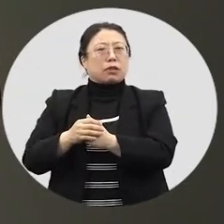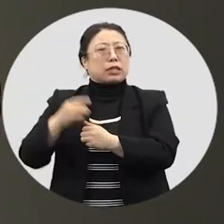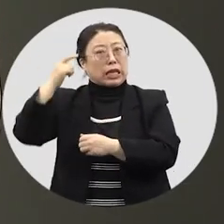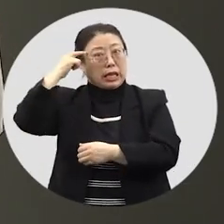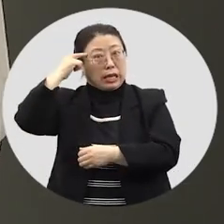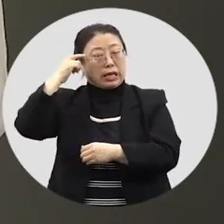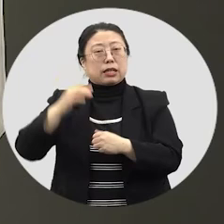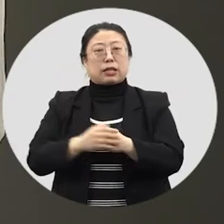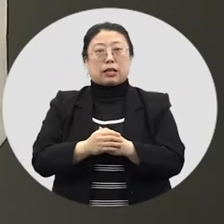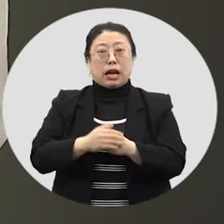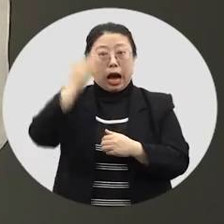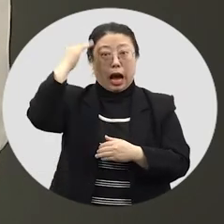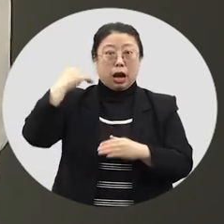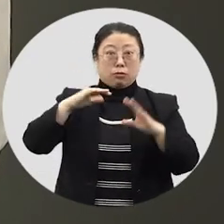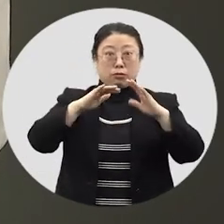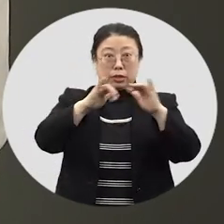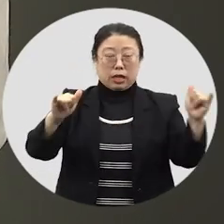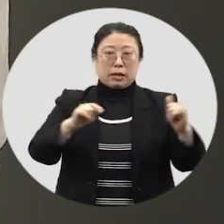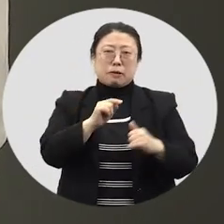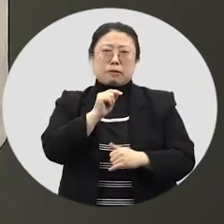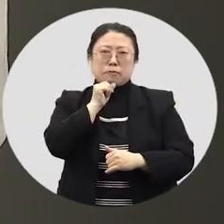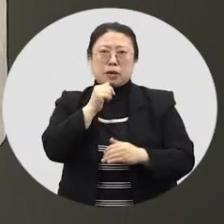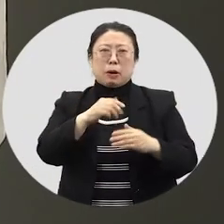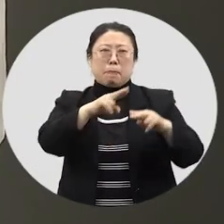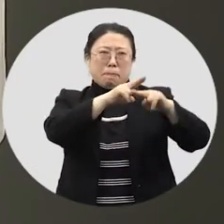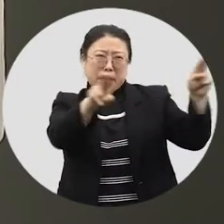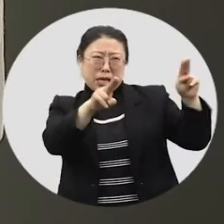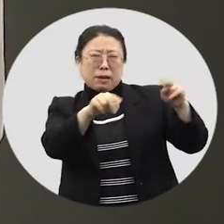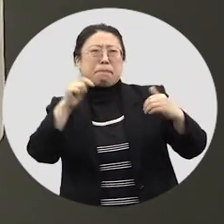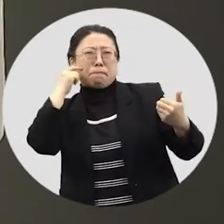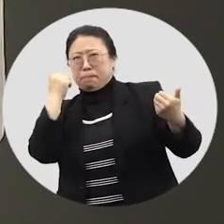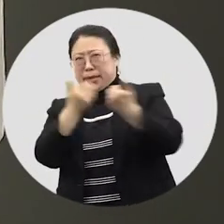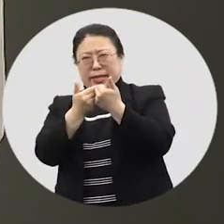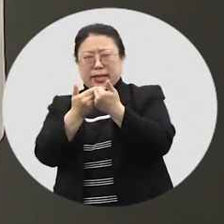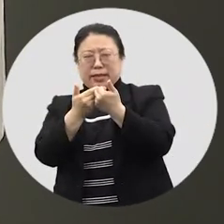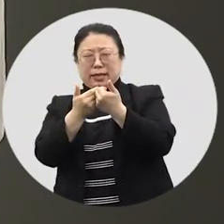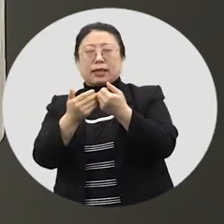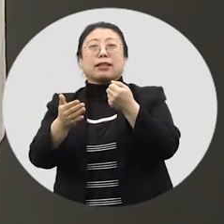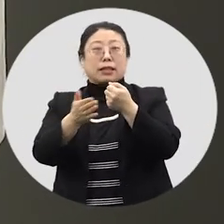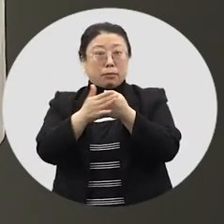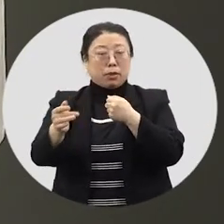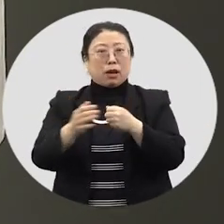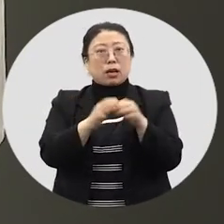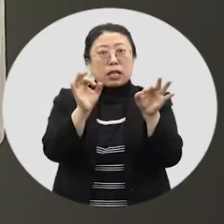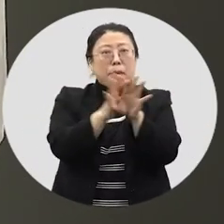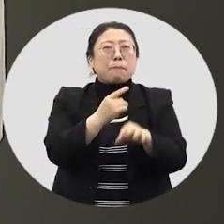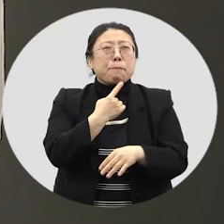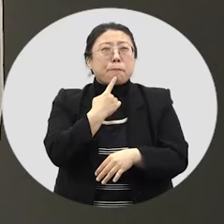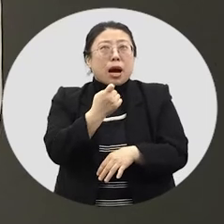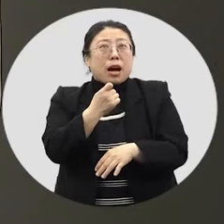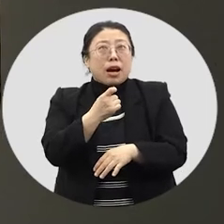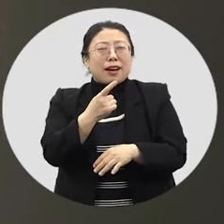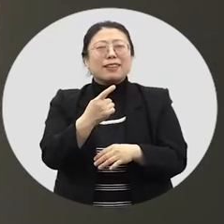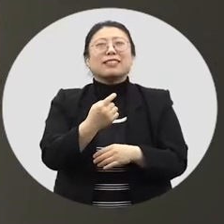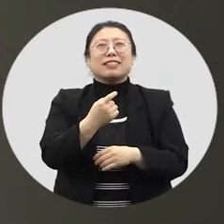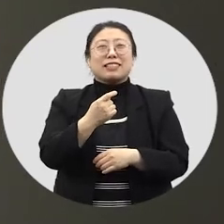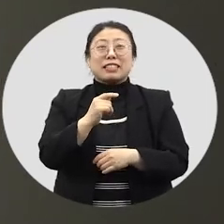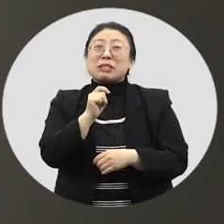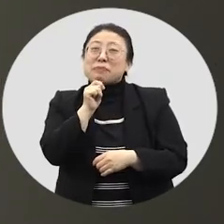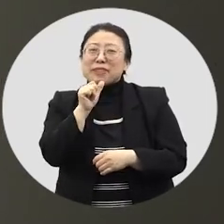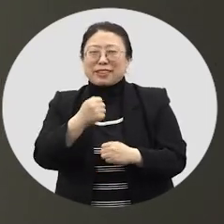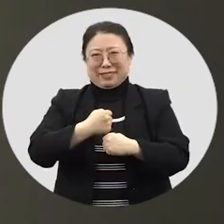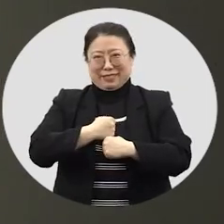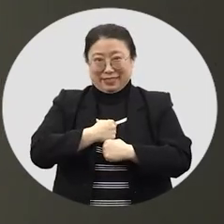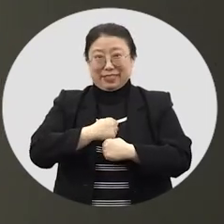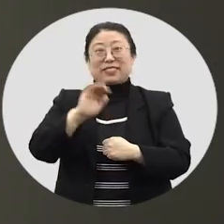우리나라 사람들은 끝까지 음력설 폐지를 반대했고 그렇게 해서 사라질 뻔한 음력설